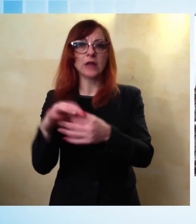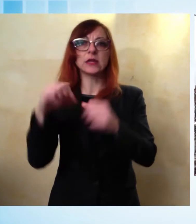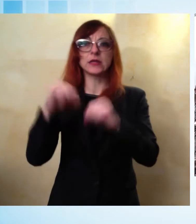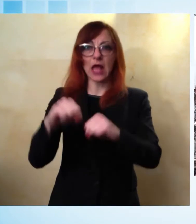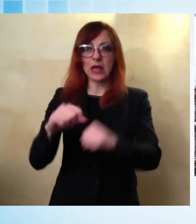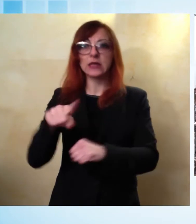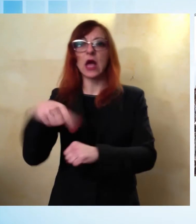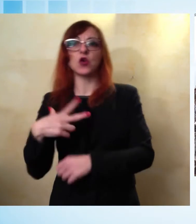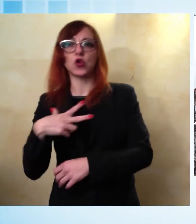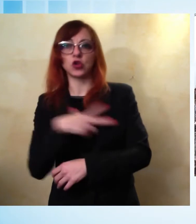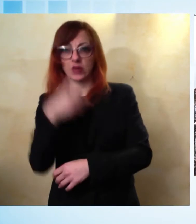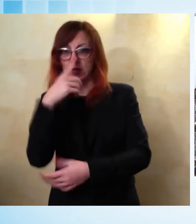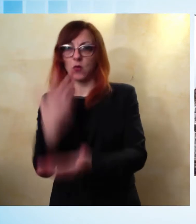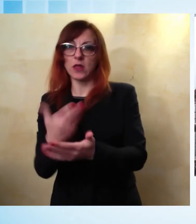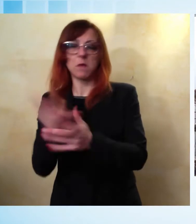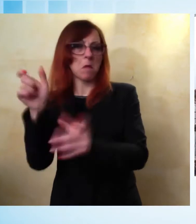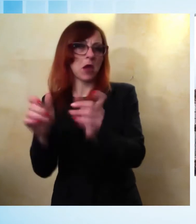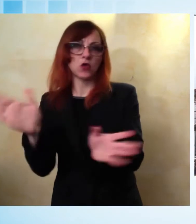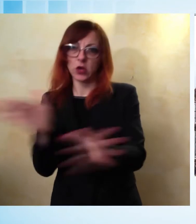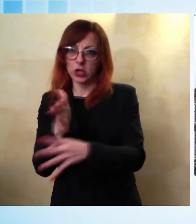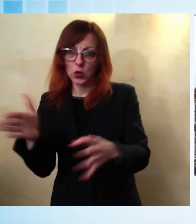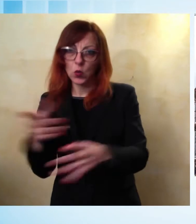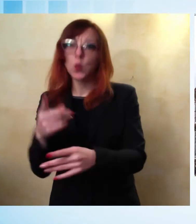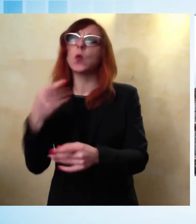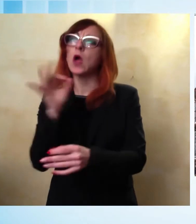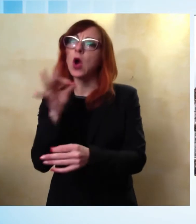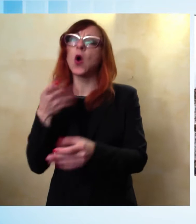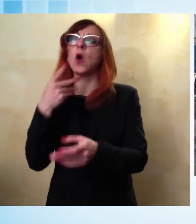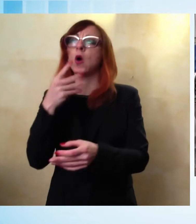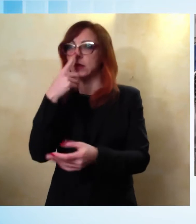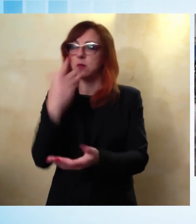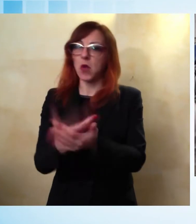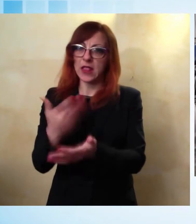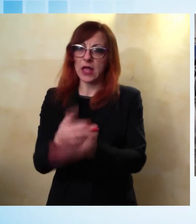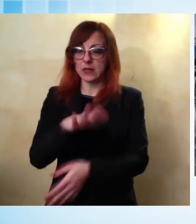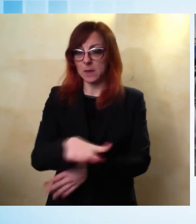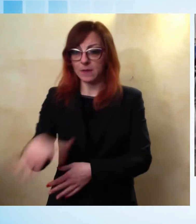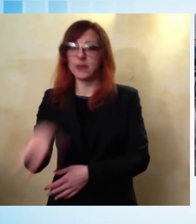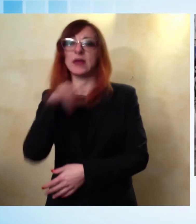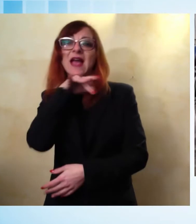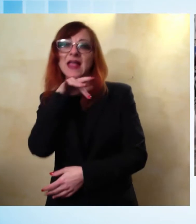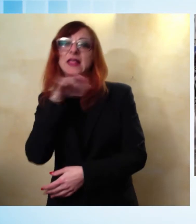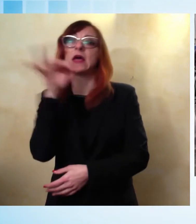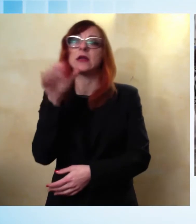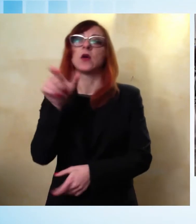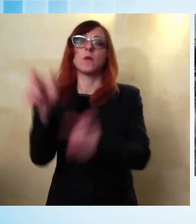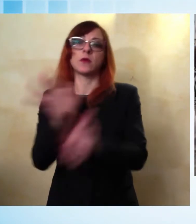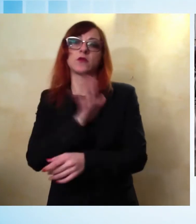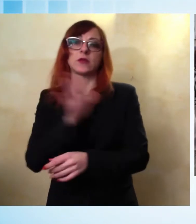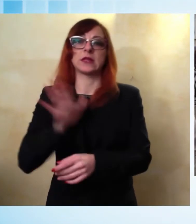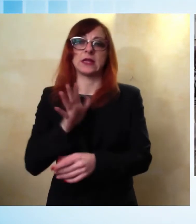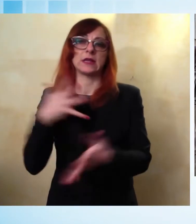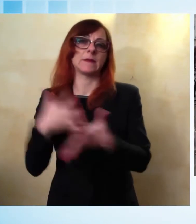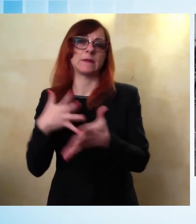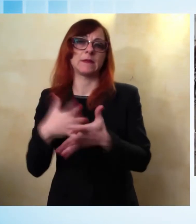e anche a specifiche tipologie di cittadini, come bambini, anziani e persone con difficoltà motorie. Obiettivo? Lavorare